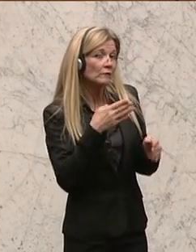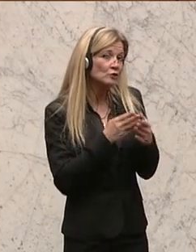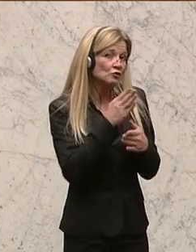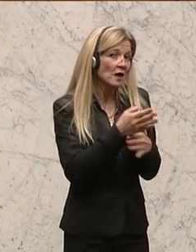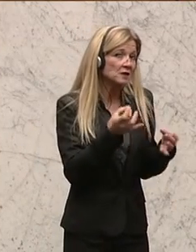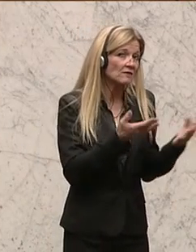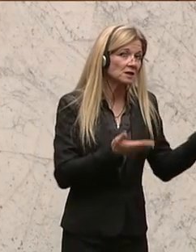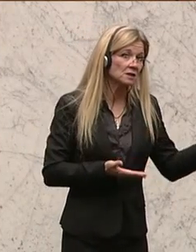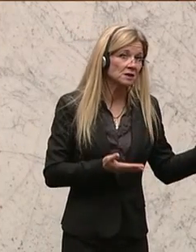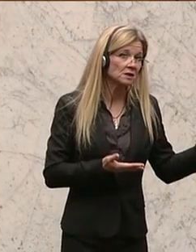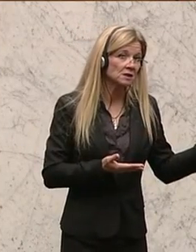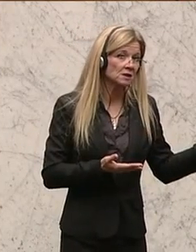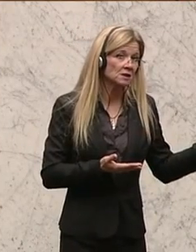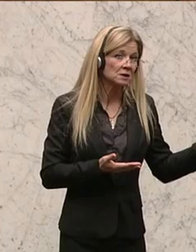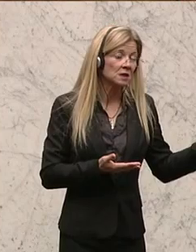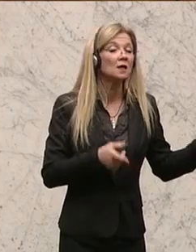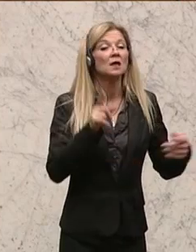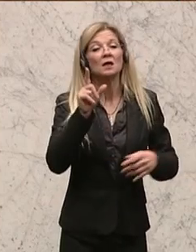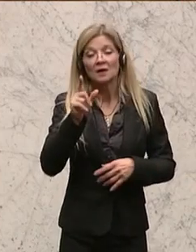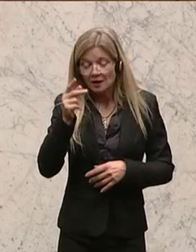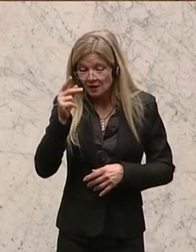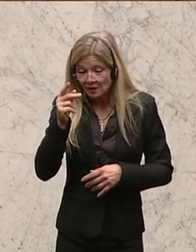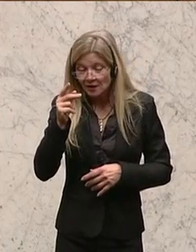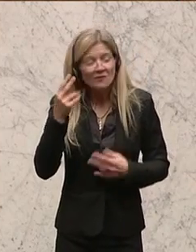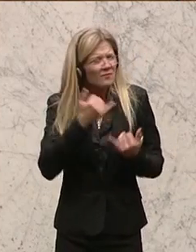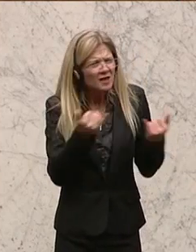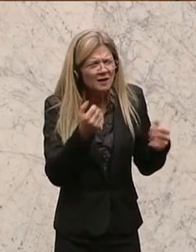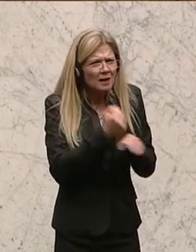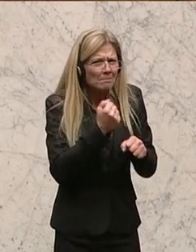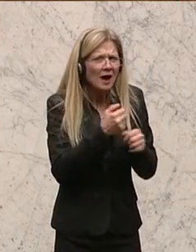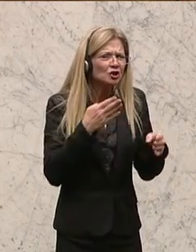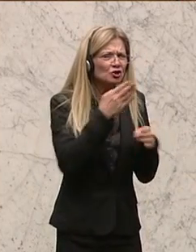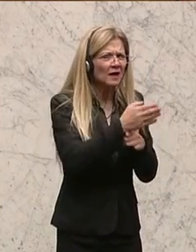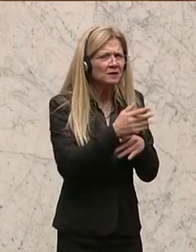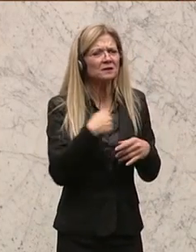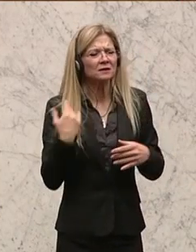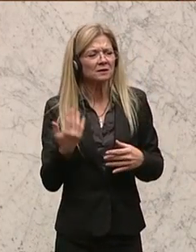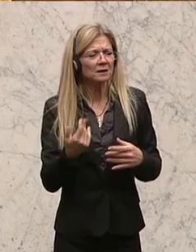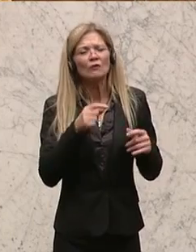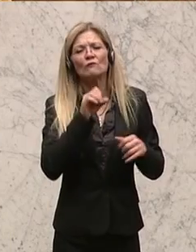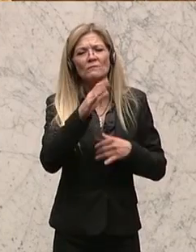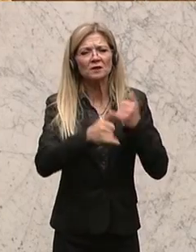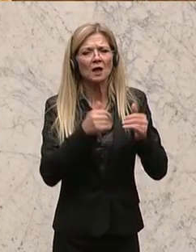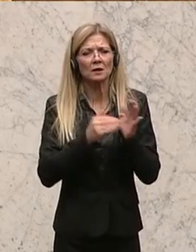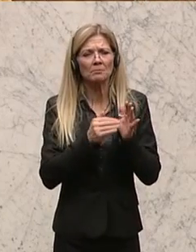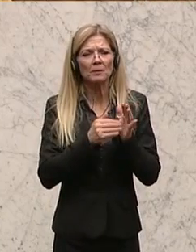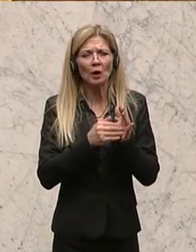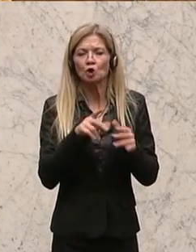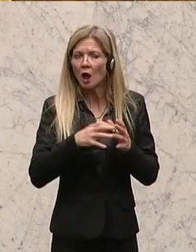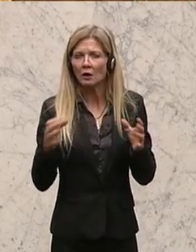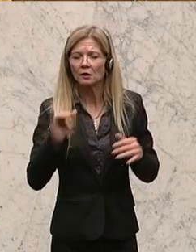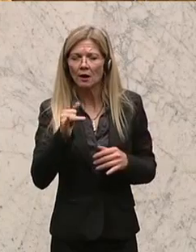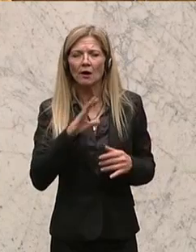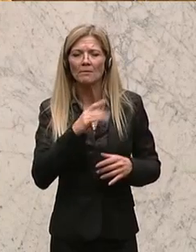dem Reformprozess einmal widmen. Wie haben es die Schweizer angelegt? Die haben 15 Jahre gebraucht, das ist lang. Wir warten seit mehr als vier Jahrzehnten auf eine